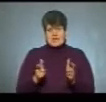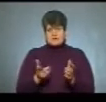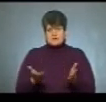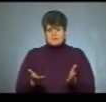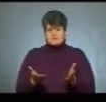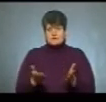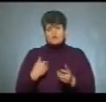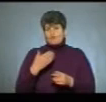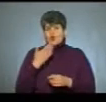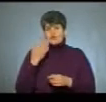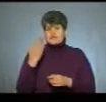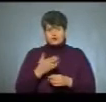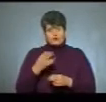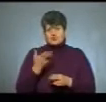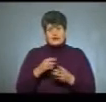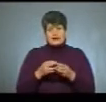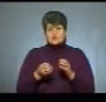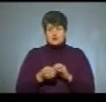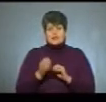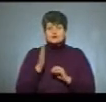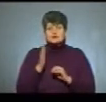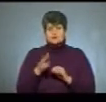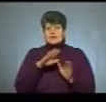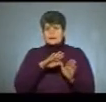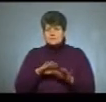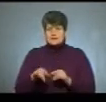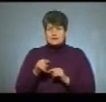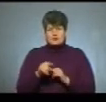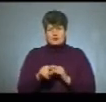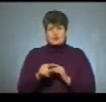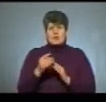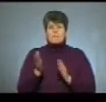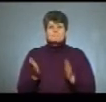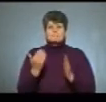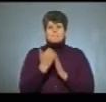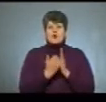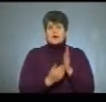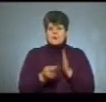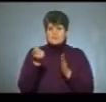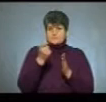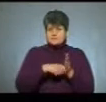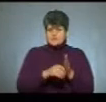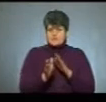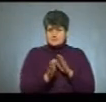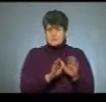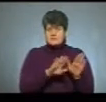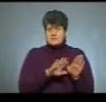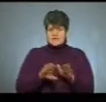остаточні результати реєстрації будуть після того, як програма буде закрита, а саме після 31